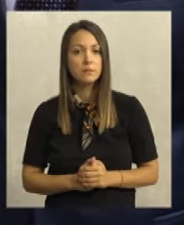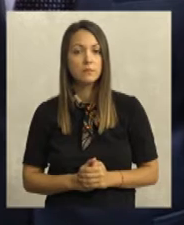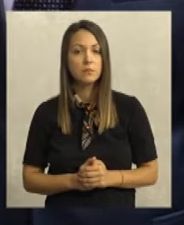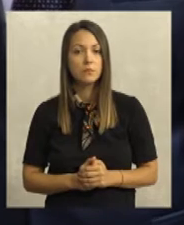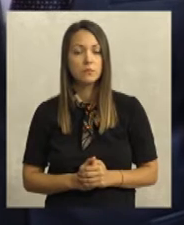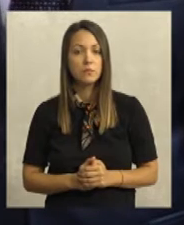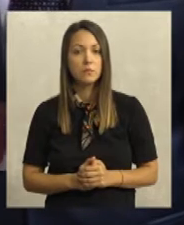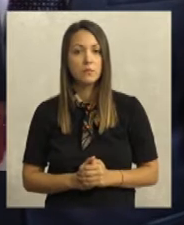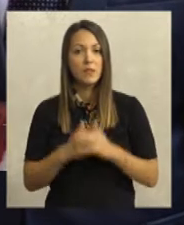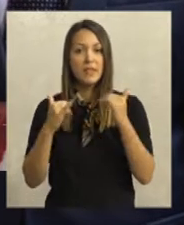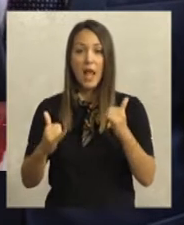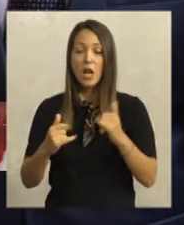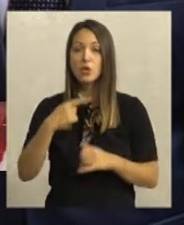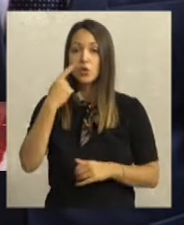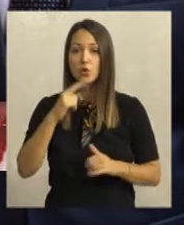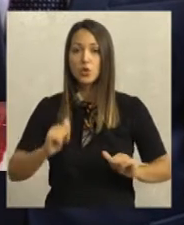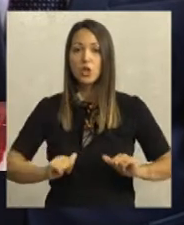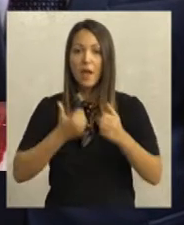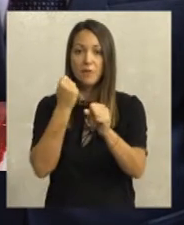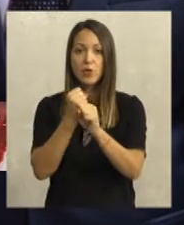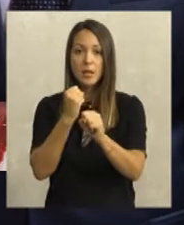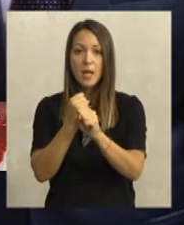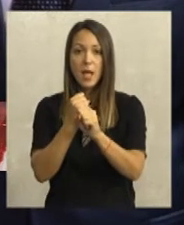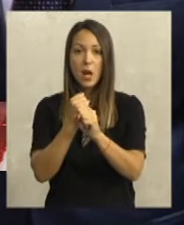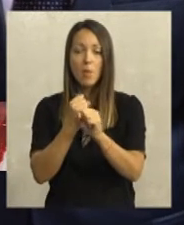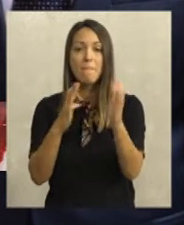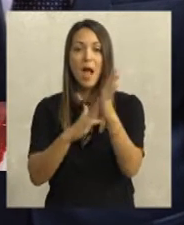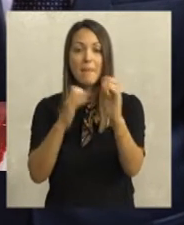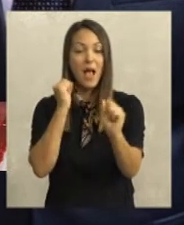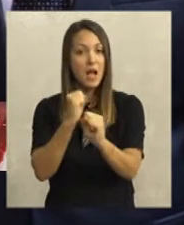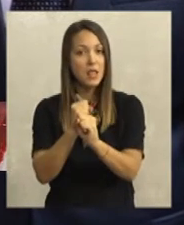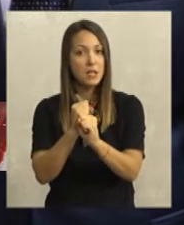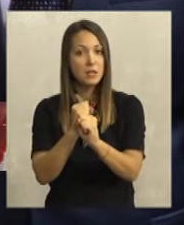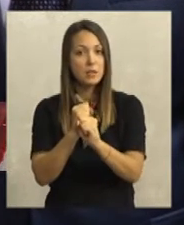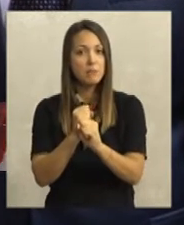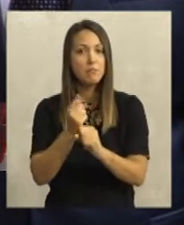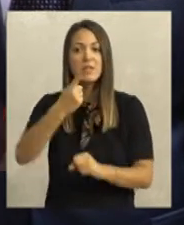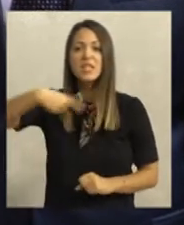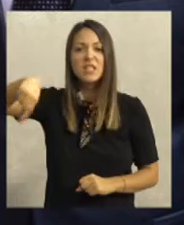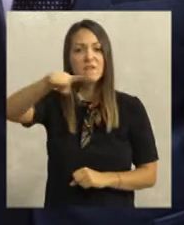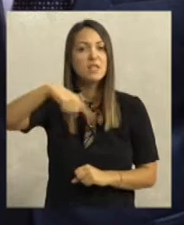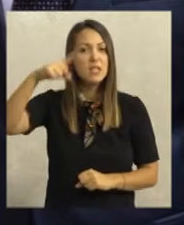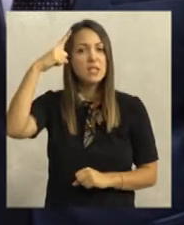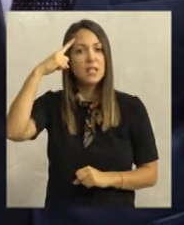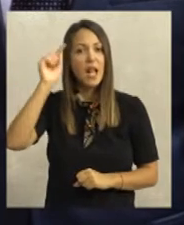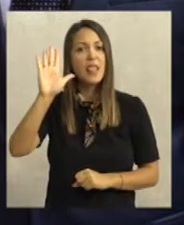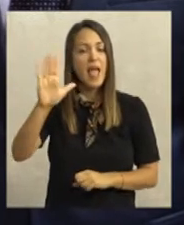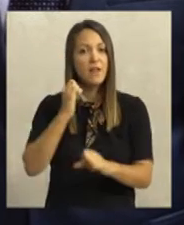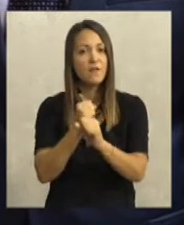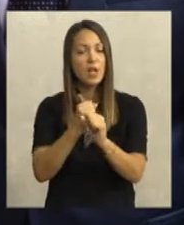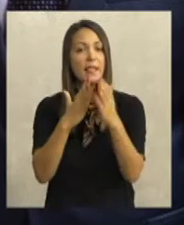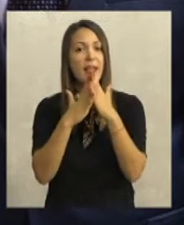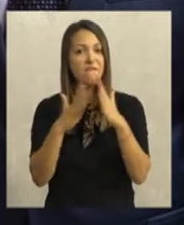Danas će govoriti o životu i delu Mahatme Gandija, zato što svi znaju da su